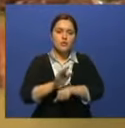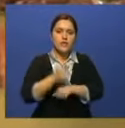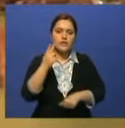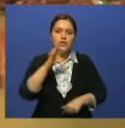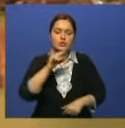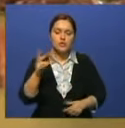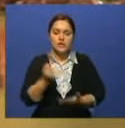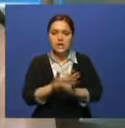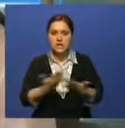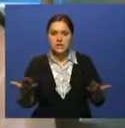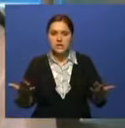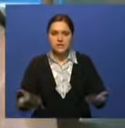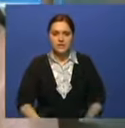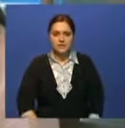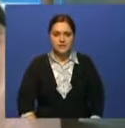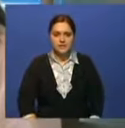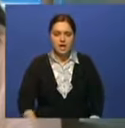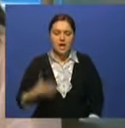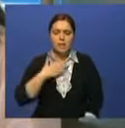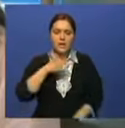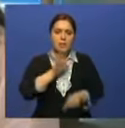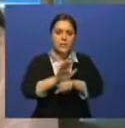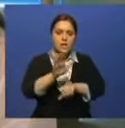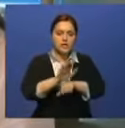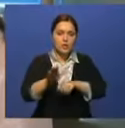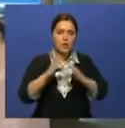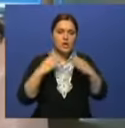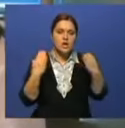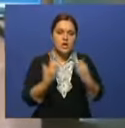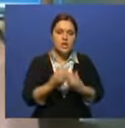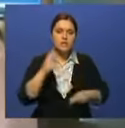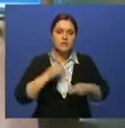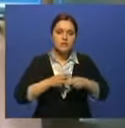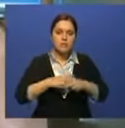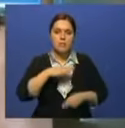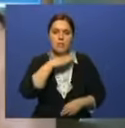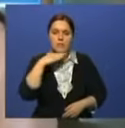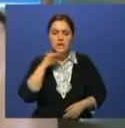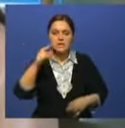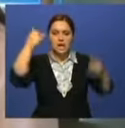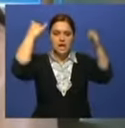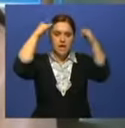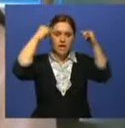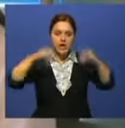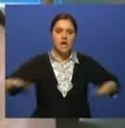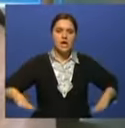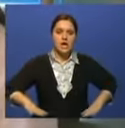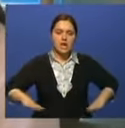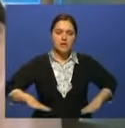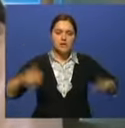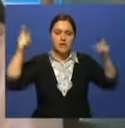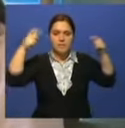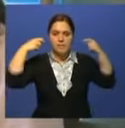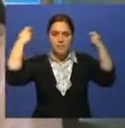разнообразной продукции. Мы производим мясорастительные консервы из говядины, из канины, из баранины.